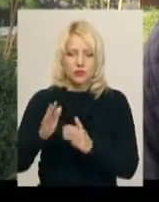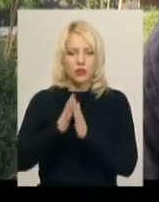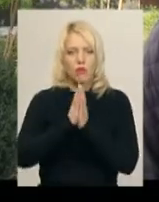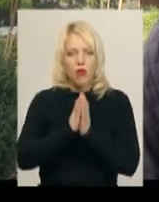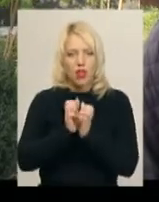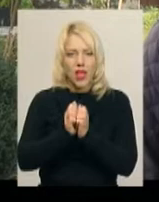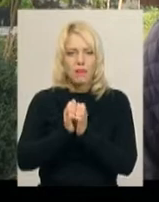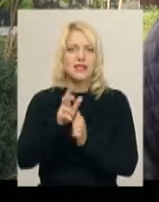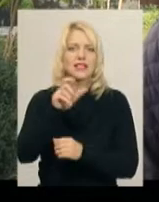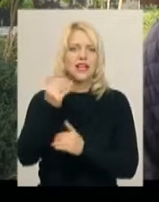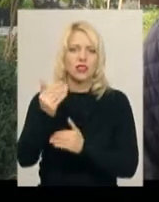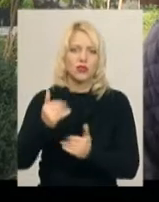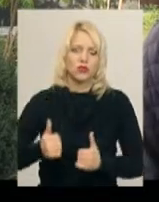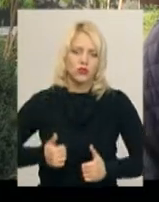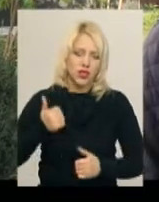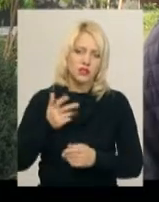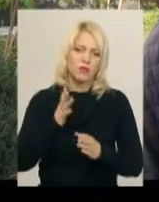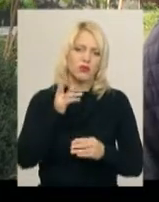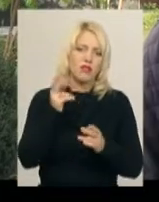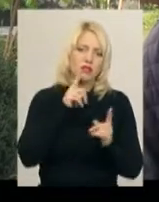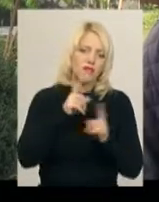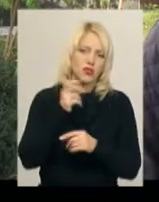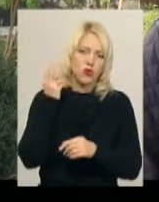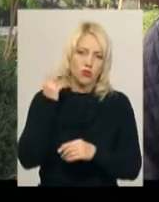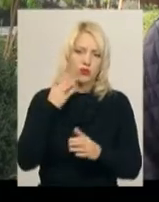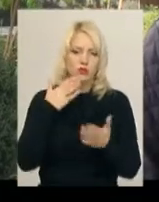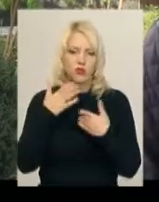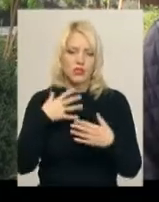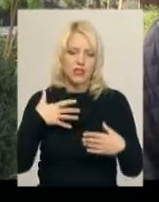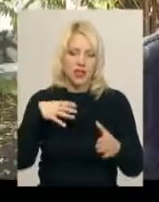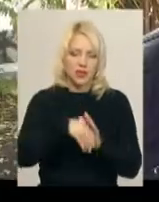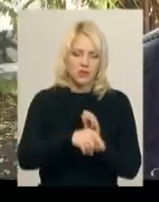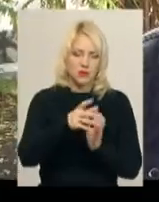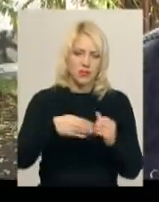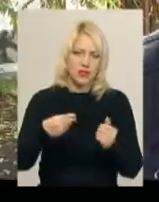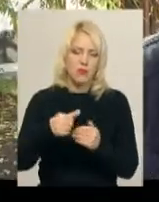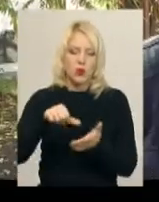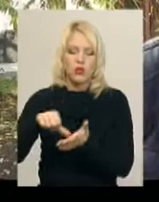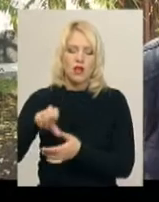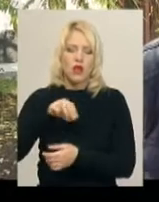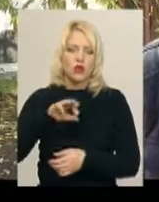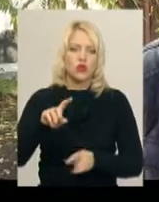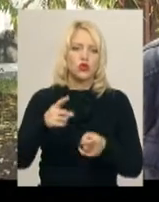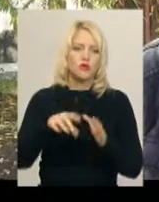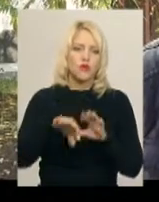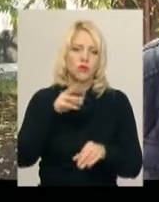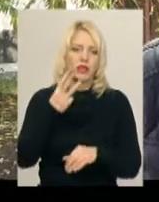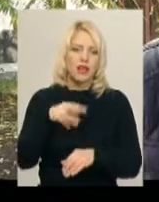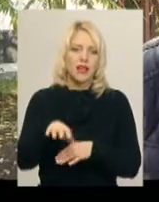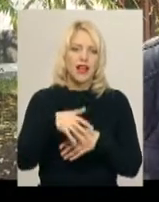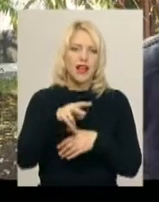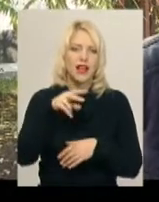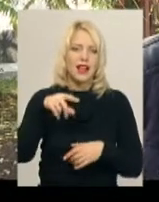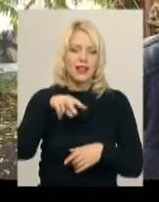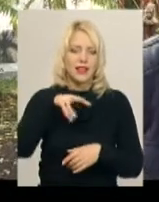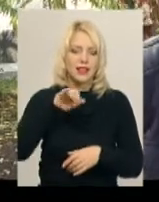також там невеликий буде обід і спілкування з сім'ями загиблими, з учасниками АТО. Взагалі, чому вибрано 3 листопада? Ми всі знаємо, що